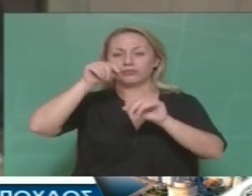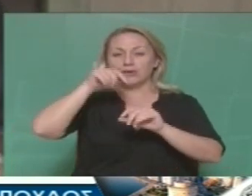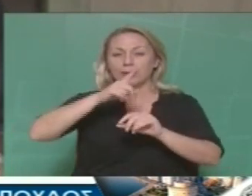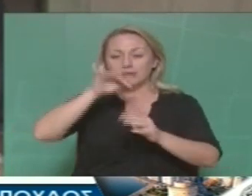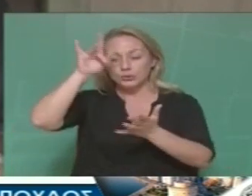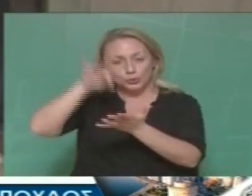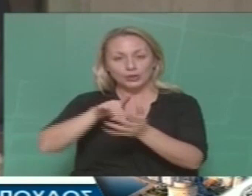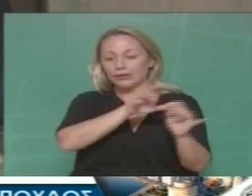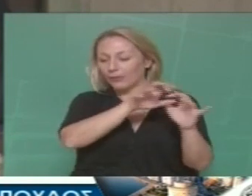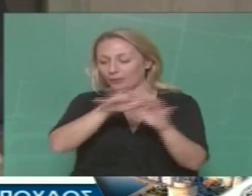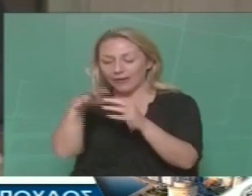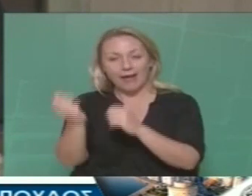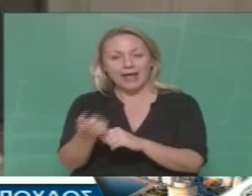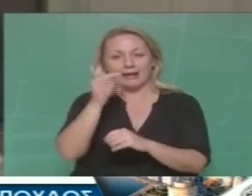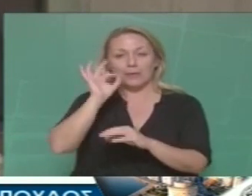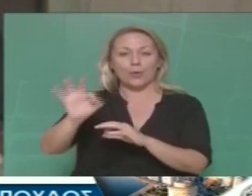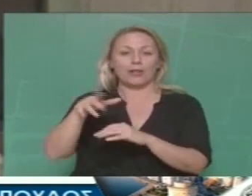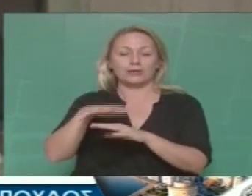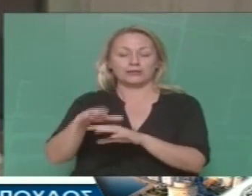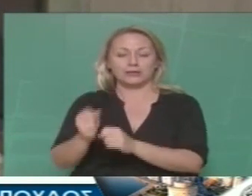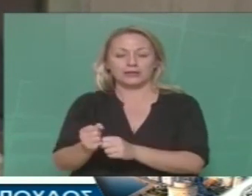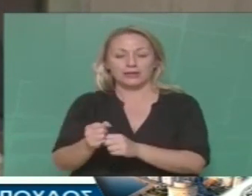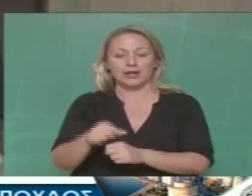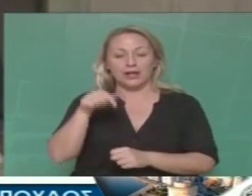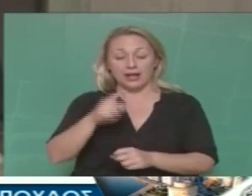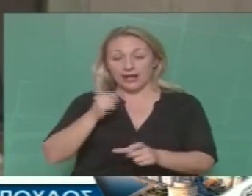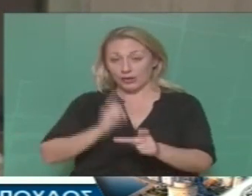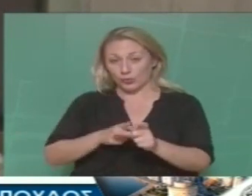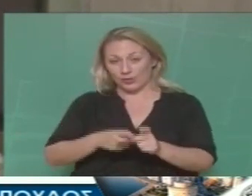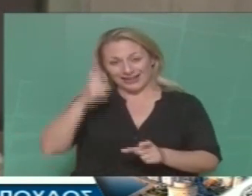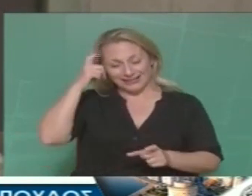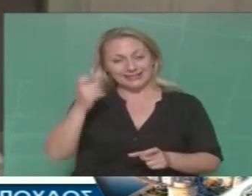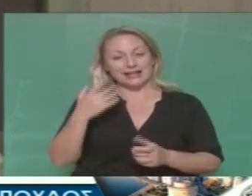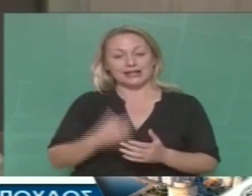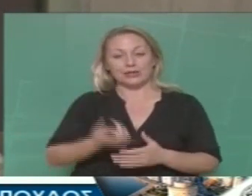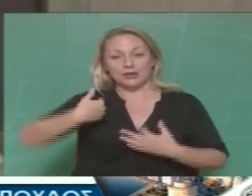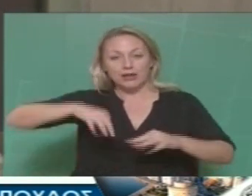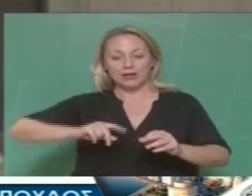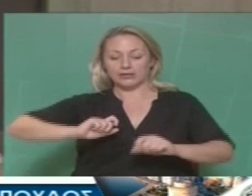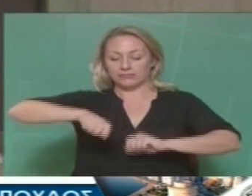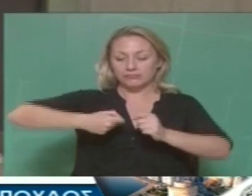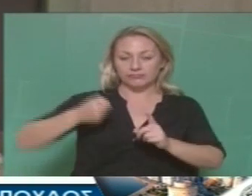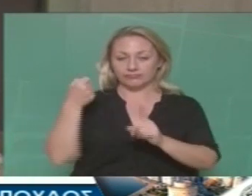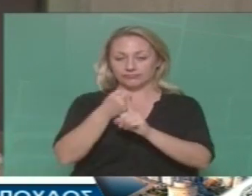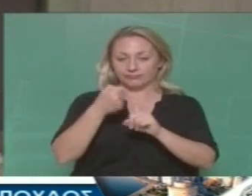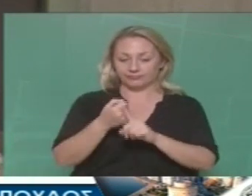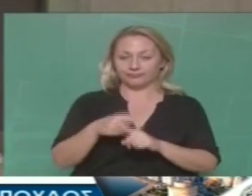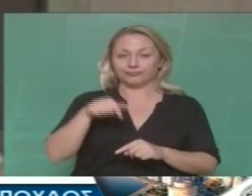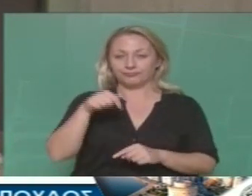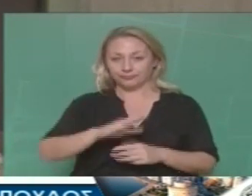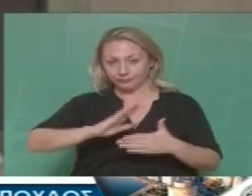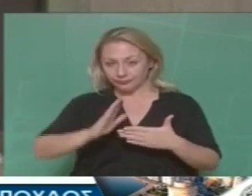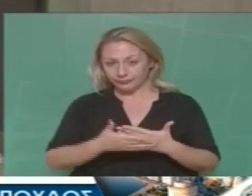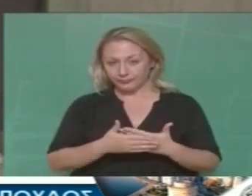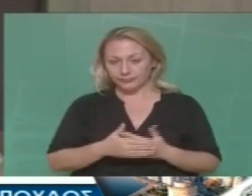Θεσσαλονίκης. Γι' αυτές τις υποθέσεις το ΚΚΕ ξέρετε ότι κάνει κινητοποιήσεις. Αλλά και τέλος, τελείωσαμε αυτό.